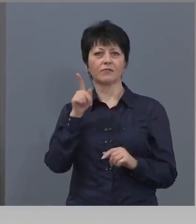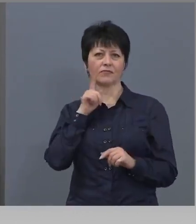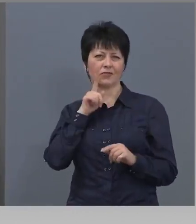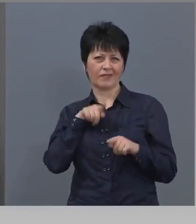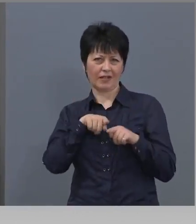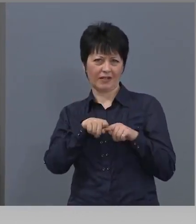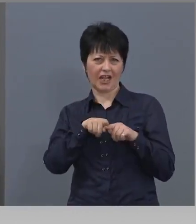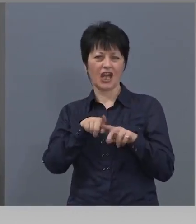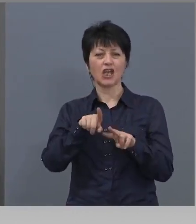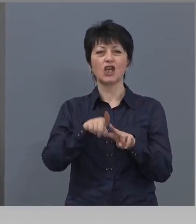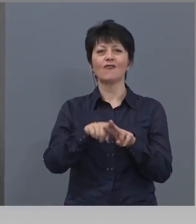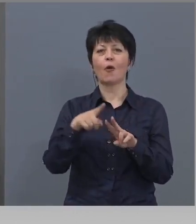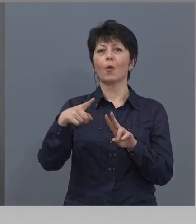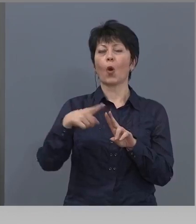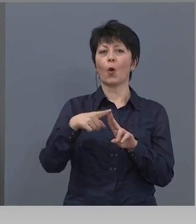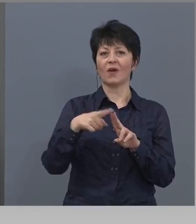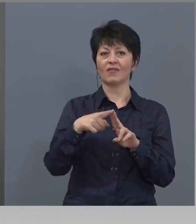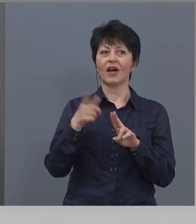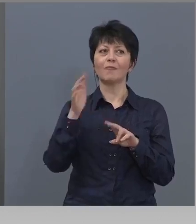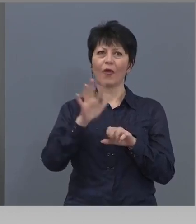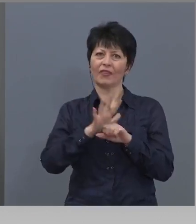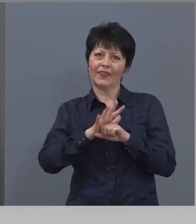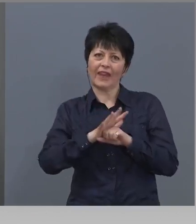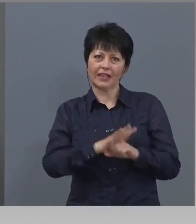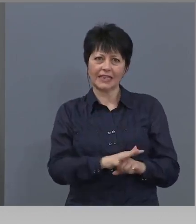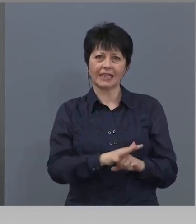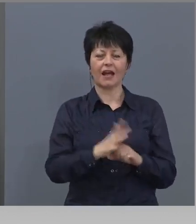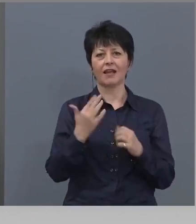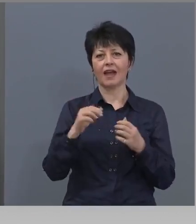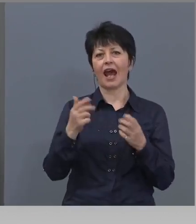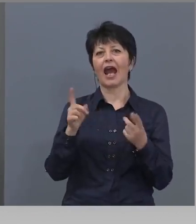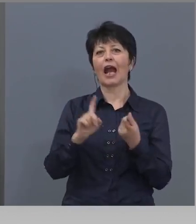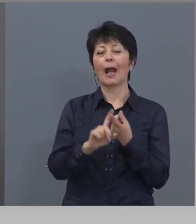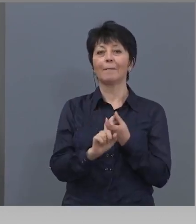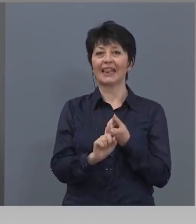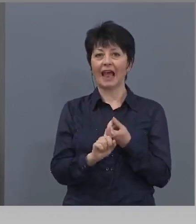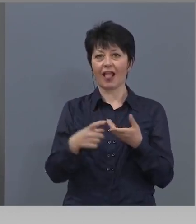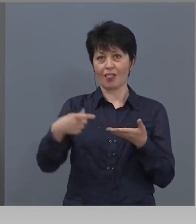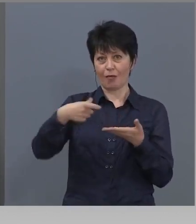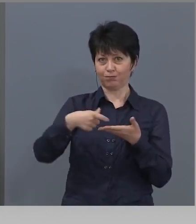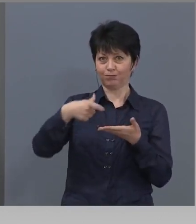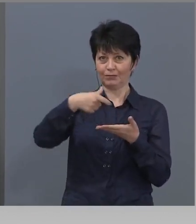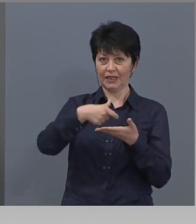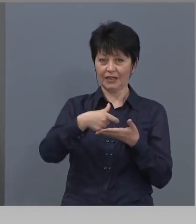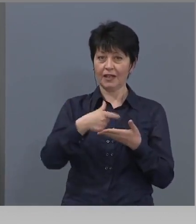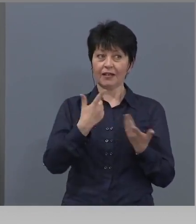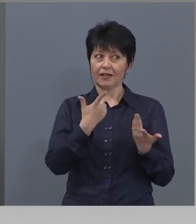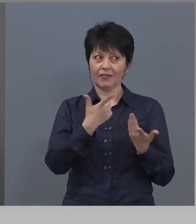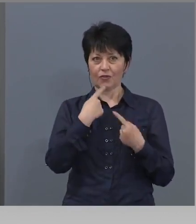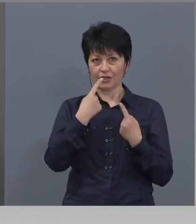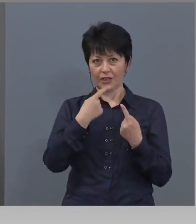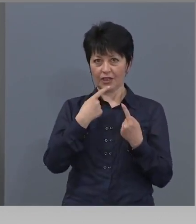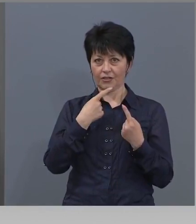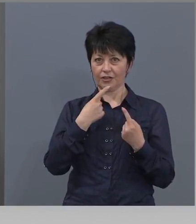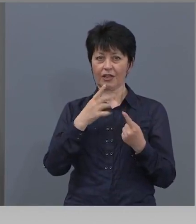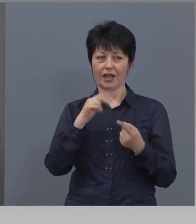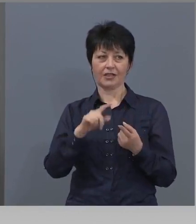и сте се огънал под натиска на капитал. Това вярно ли е? Какво ще отговорите на Мавродиев и него ще го повишите ли?